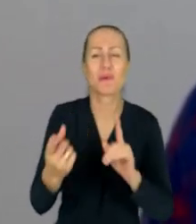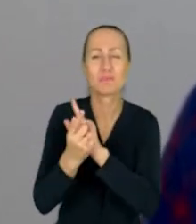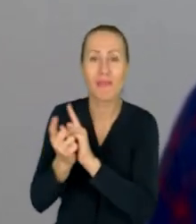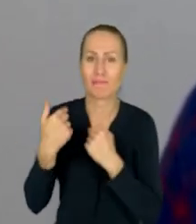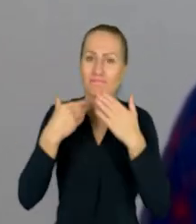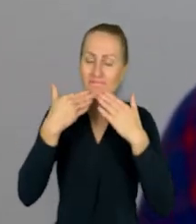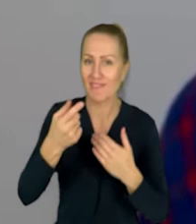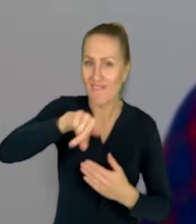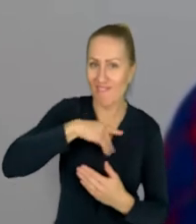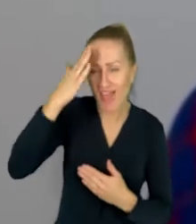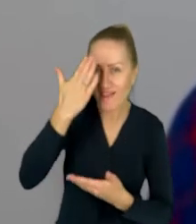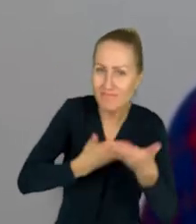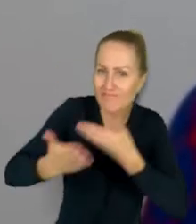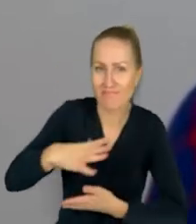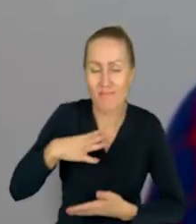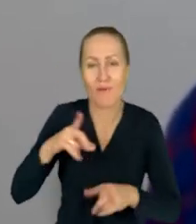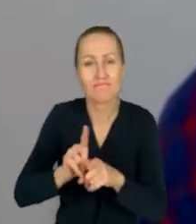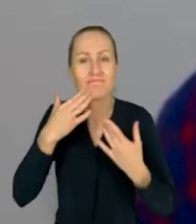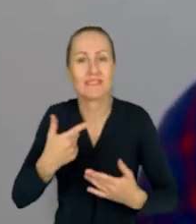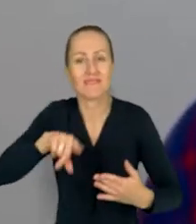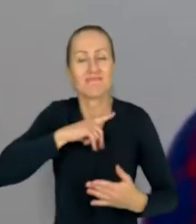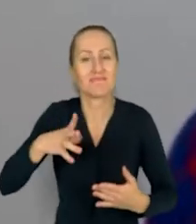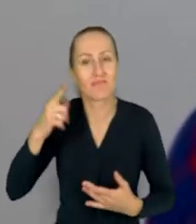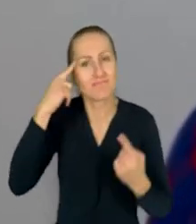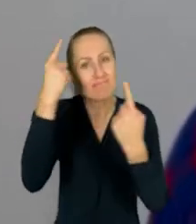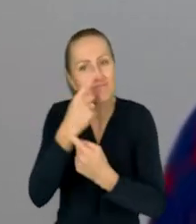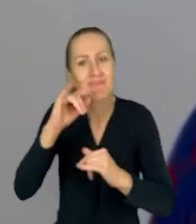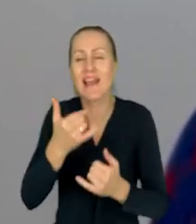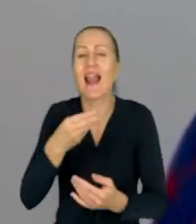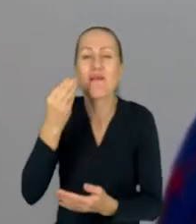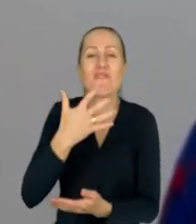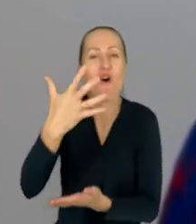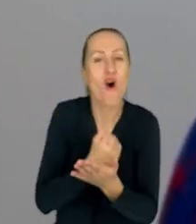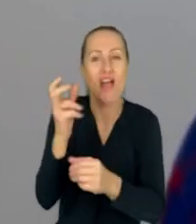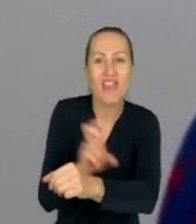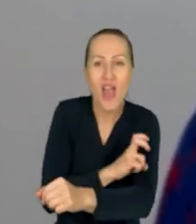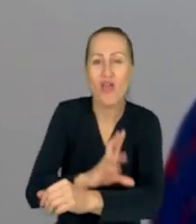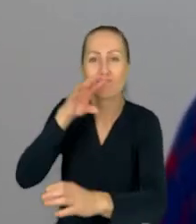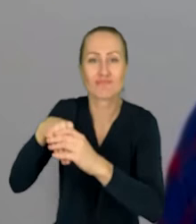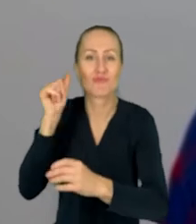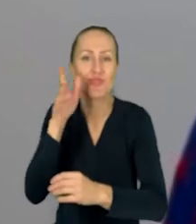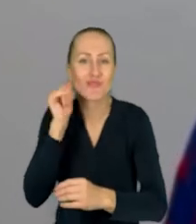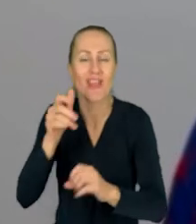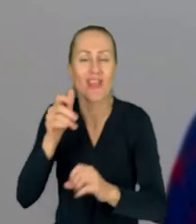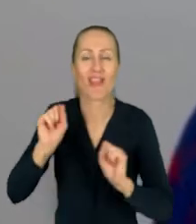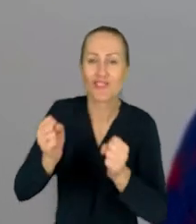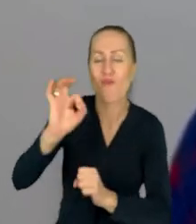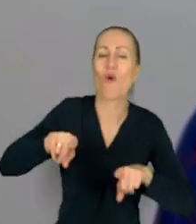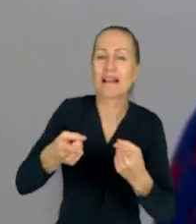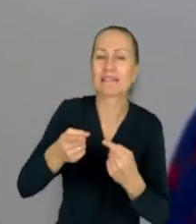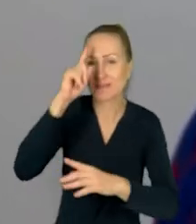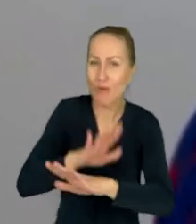momenty, w których mogliśmy zastanowić się, jak lepiej wykorzystywać technologię w codziennych działaniach organizacji społecznych,